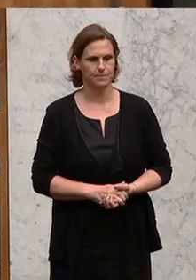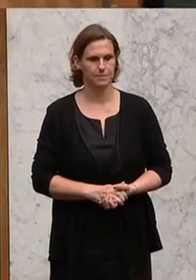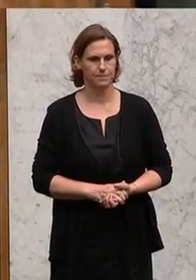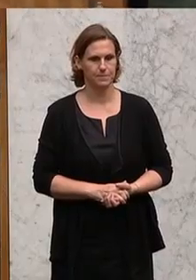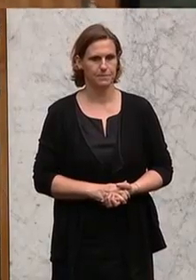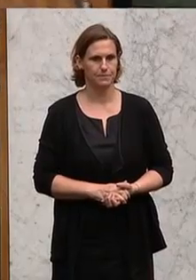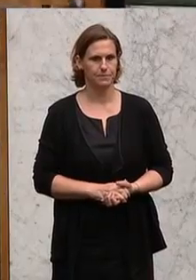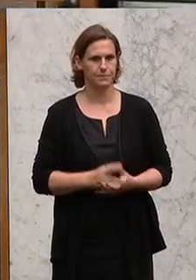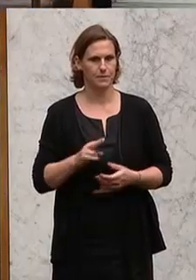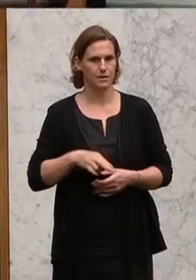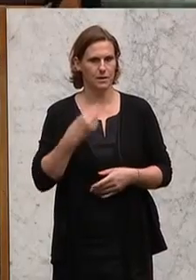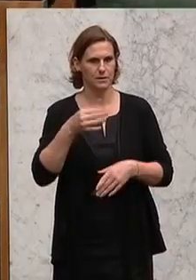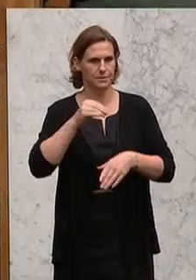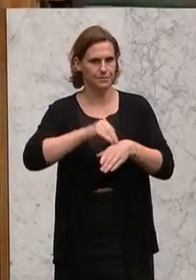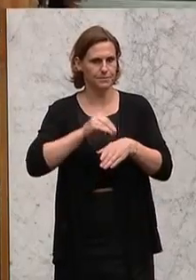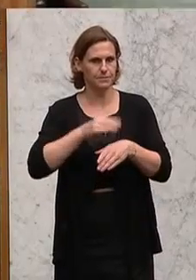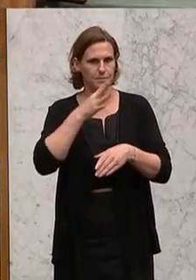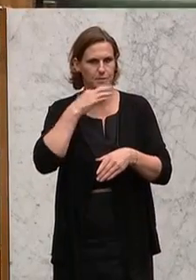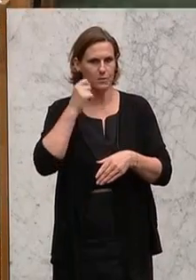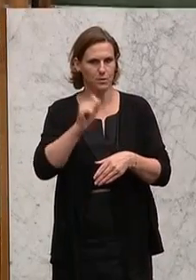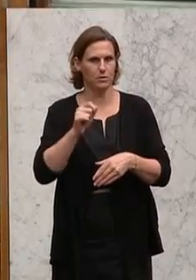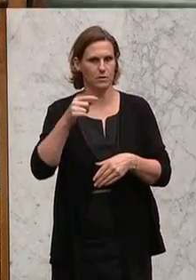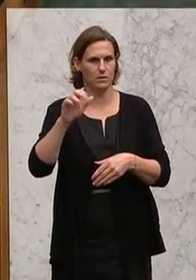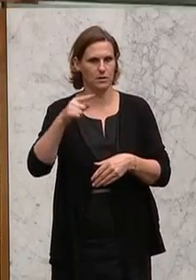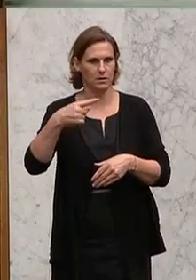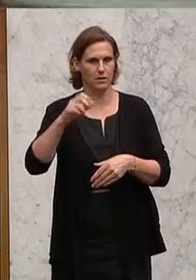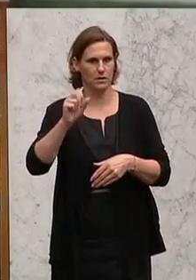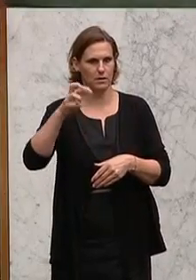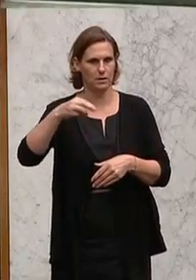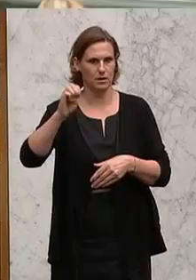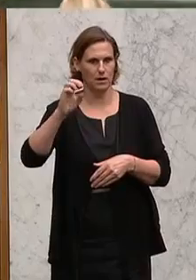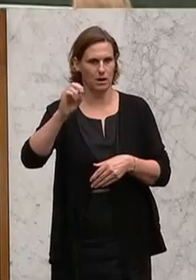Als nächster Frau Abgeordnete Claudia-Angela Gammel, bitte.